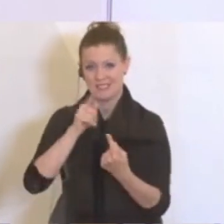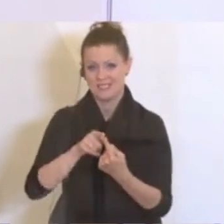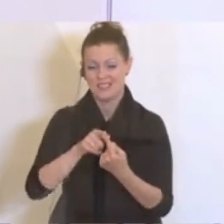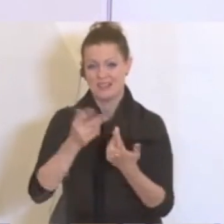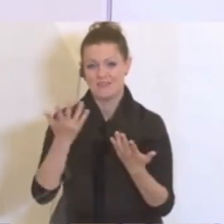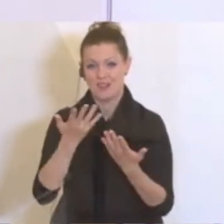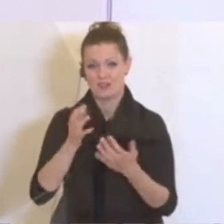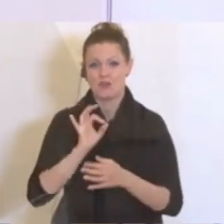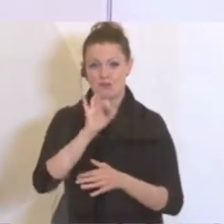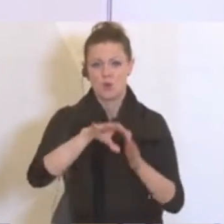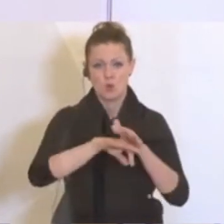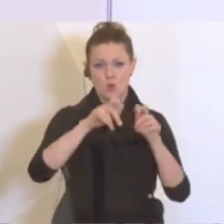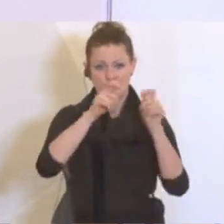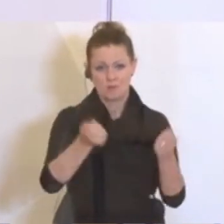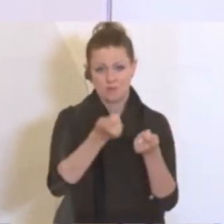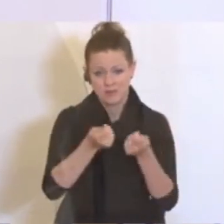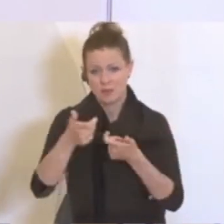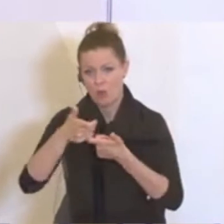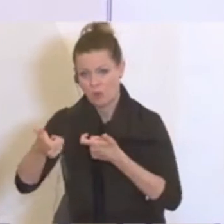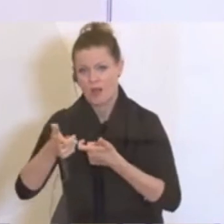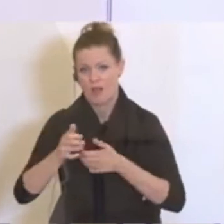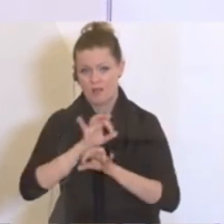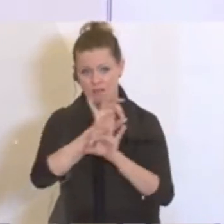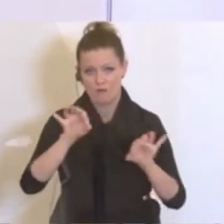Linie den Unternehmen, den Betrieben, den Lokalen dienen.